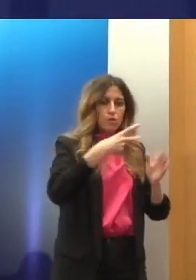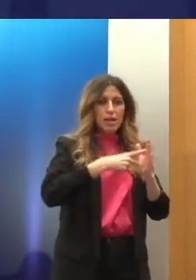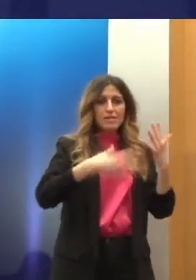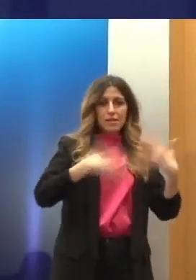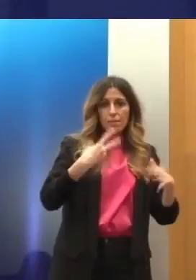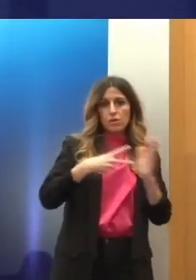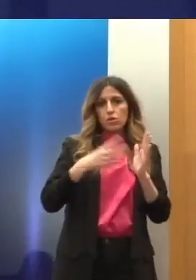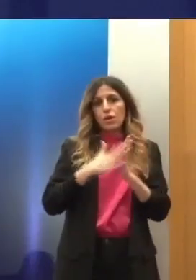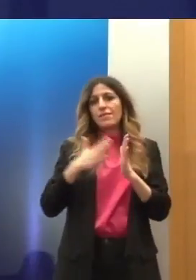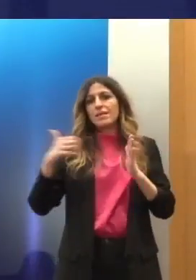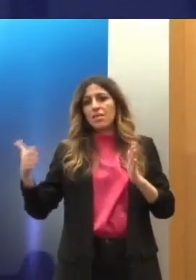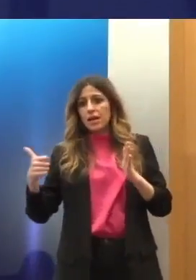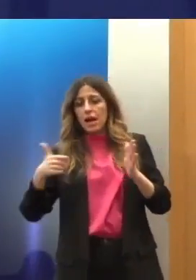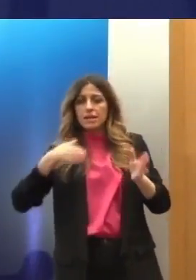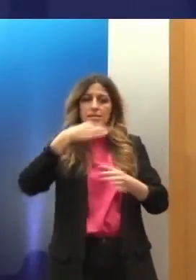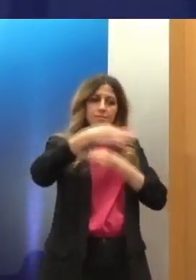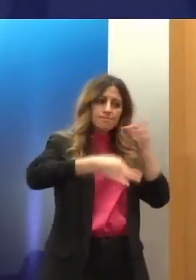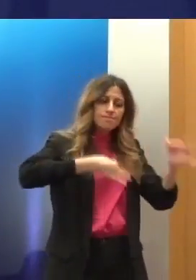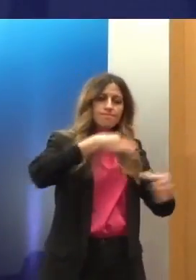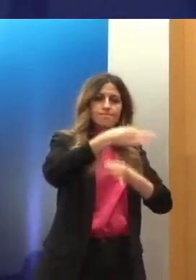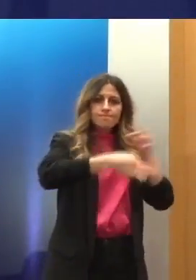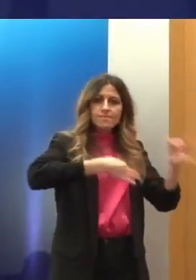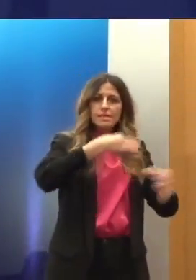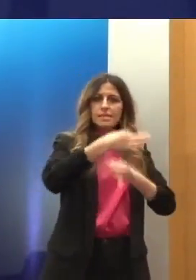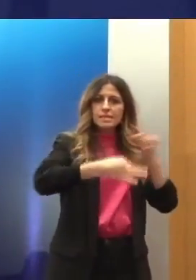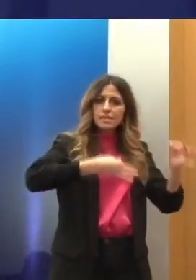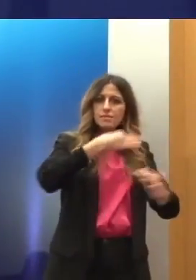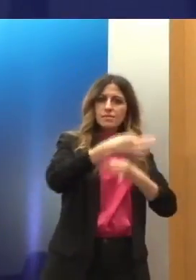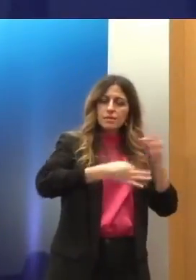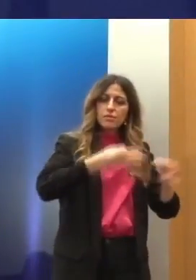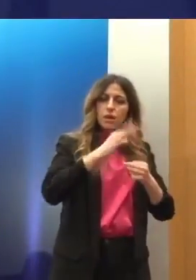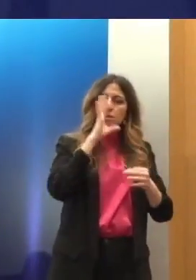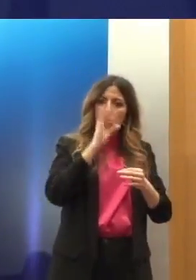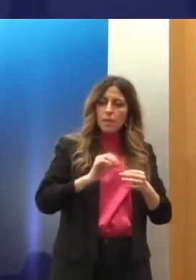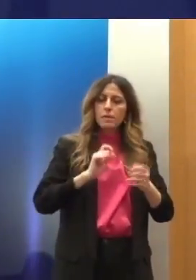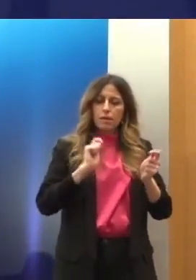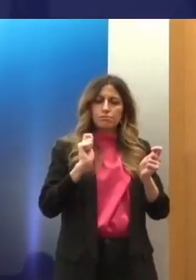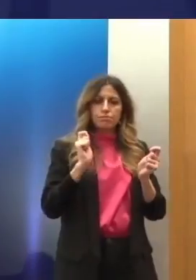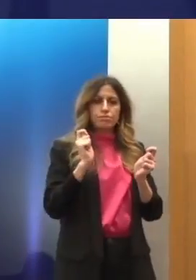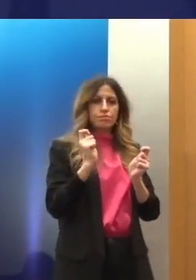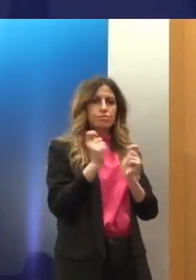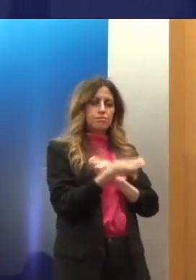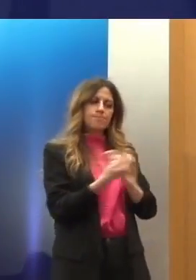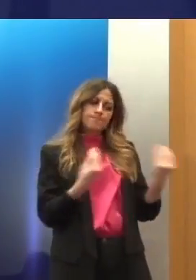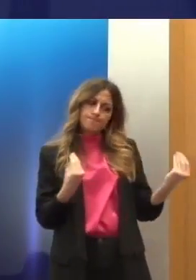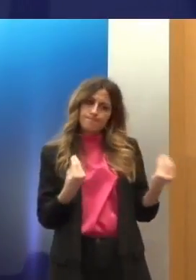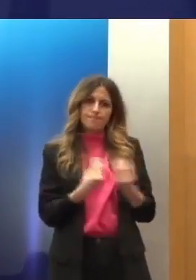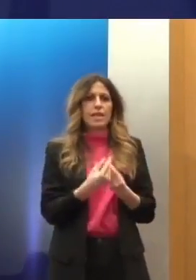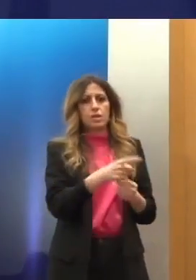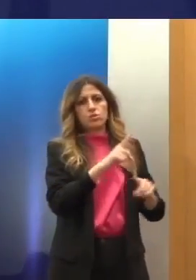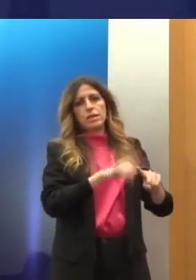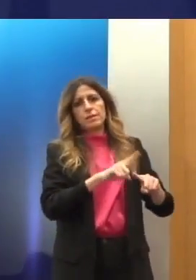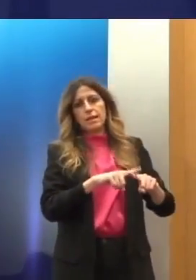δεδομένα της διαμορφόμενης κατάστασης στην χώρα και πραγματικά